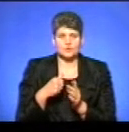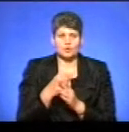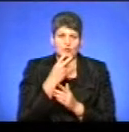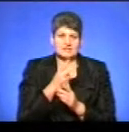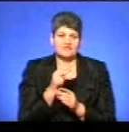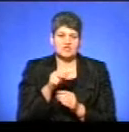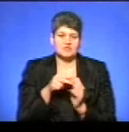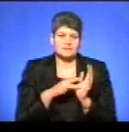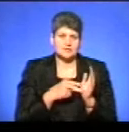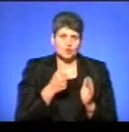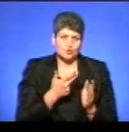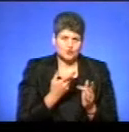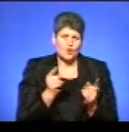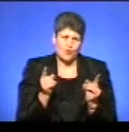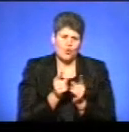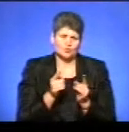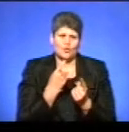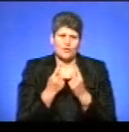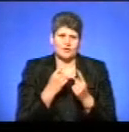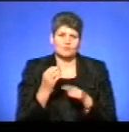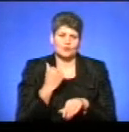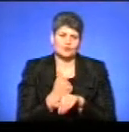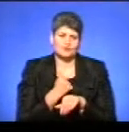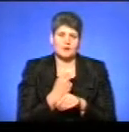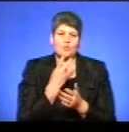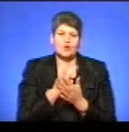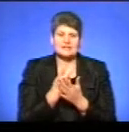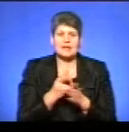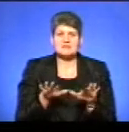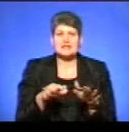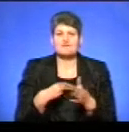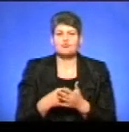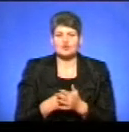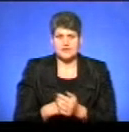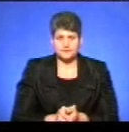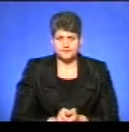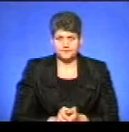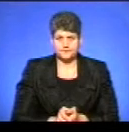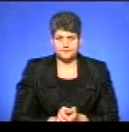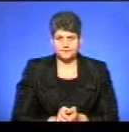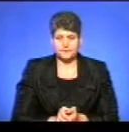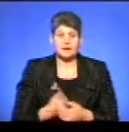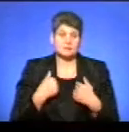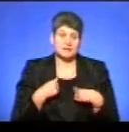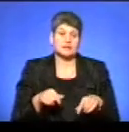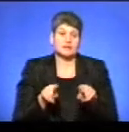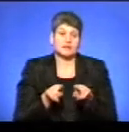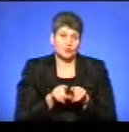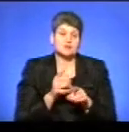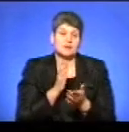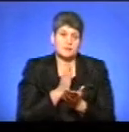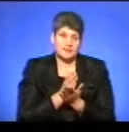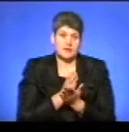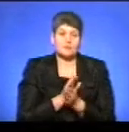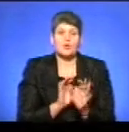2017 року. І ще коротко говорити про основні показники місцевих бюджетів. Дякую. Ну, ми також маємо